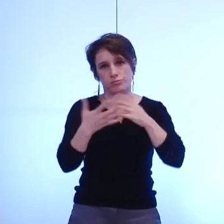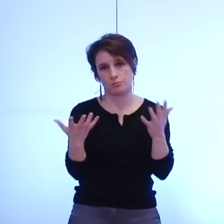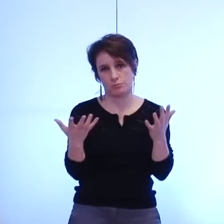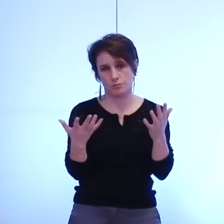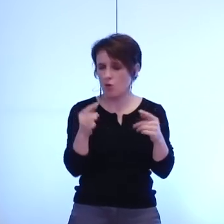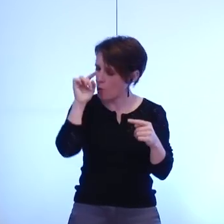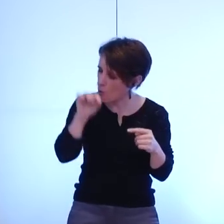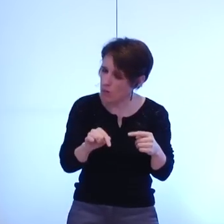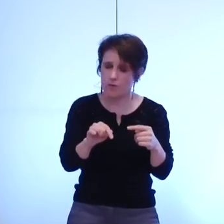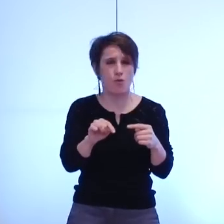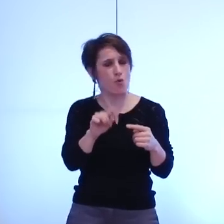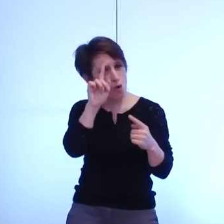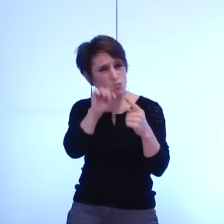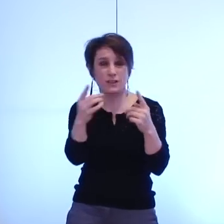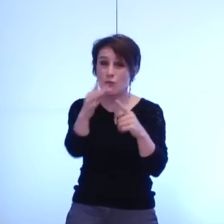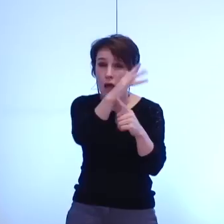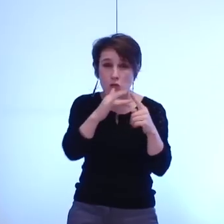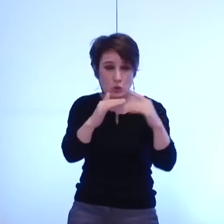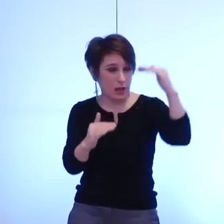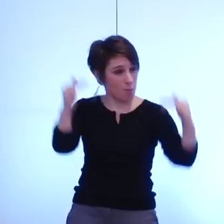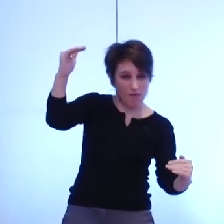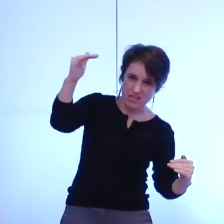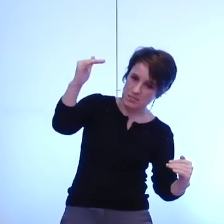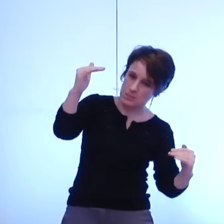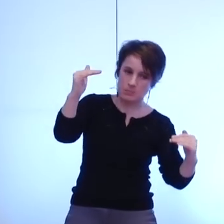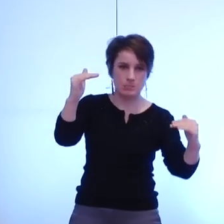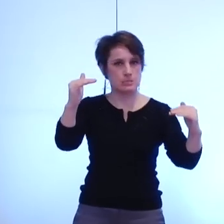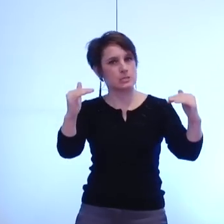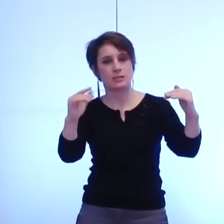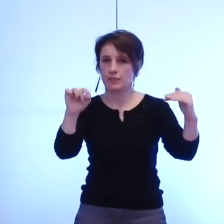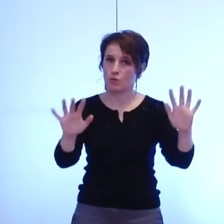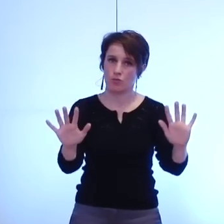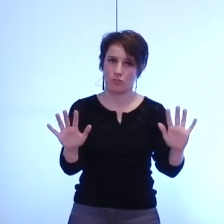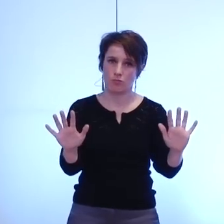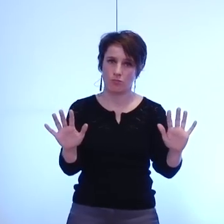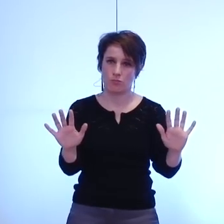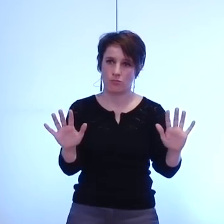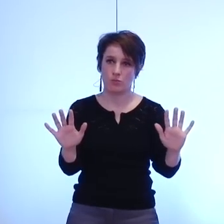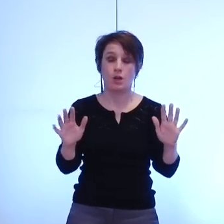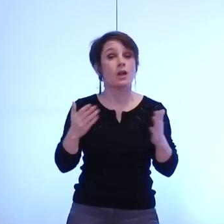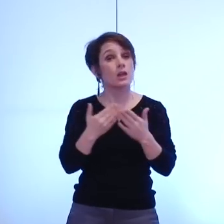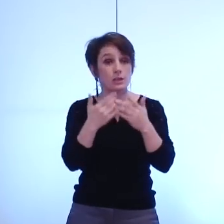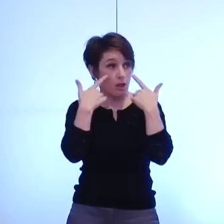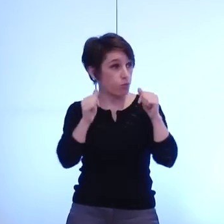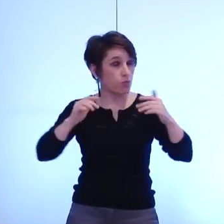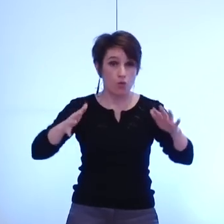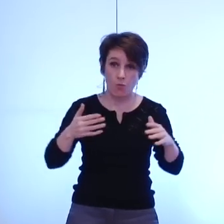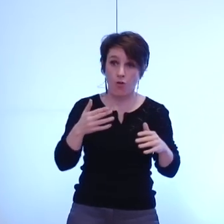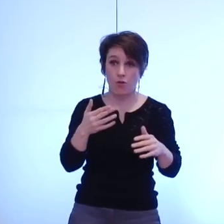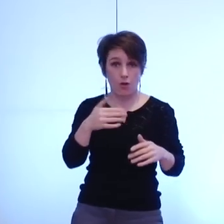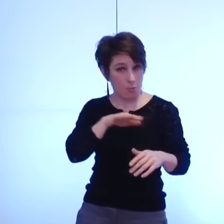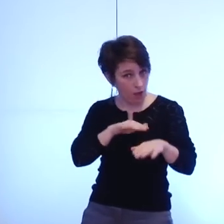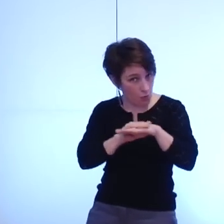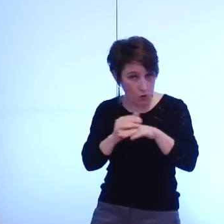inégalités sociales je l'ai déjà dit et ces éléments là devront se décliner au travers de nos politiques publiques j'ai parlé de l'eau à l'instant